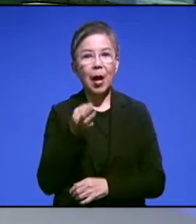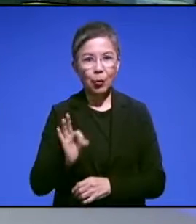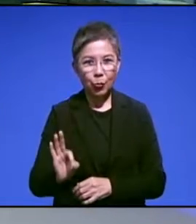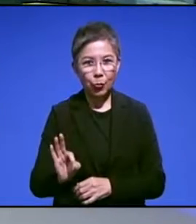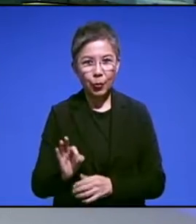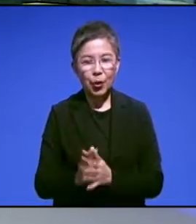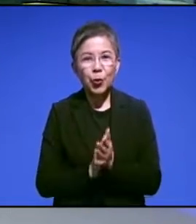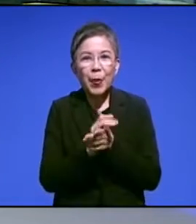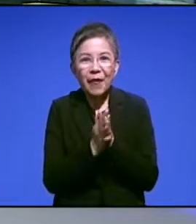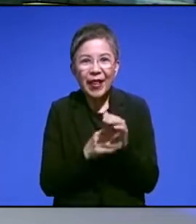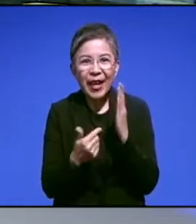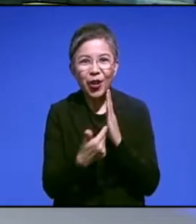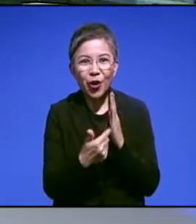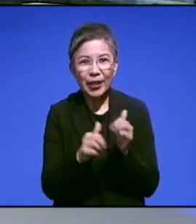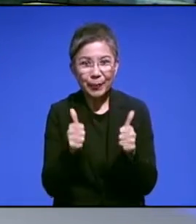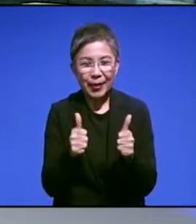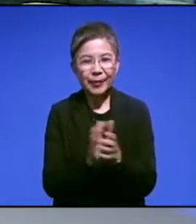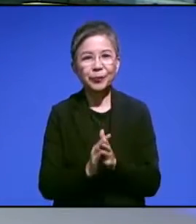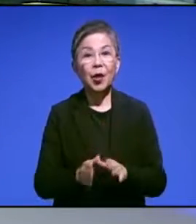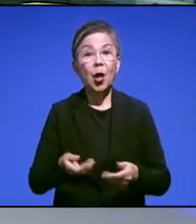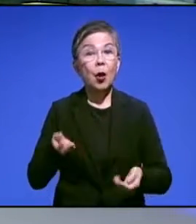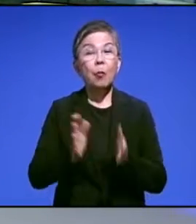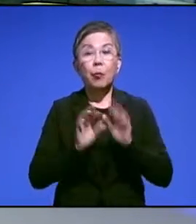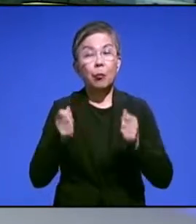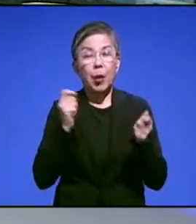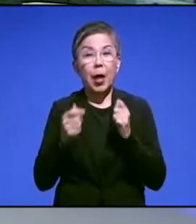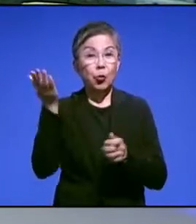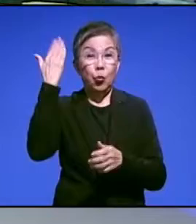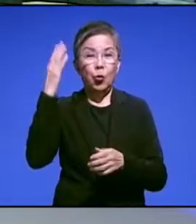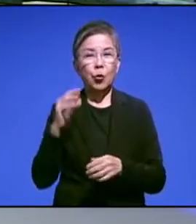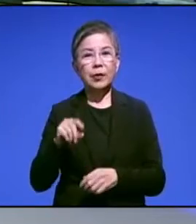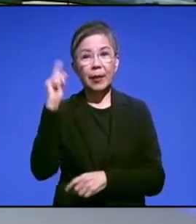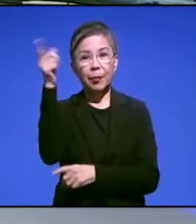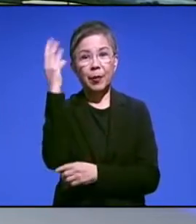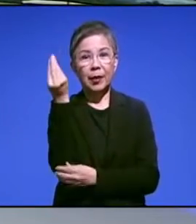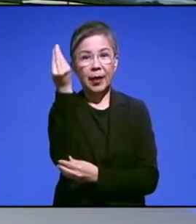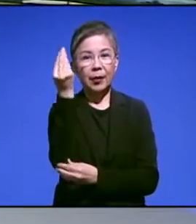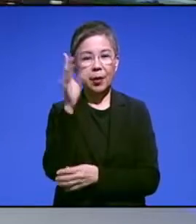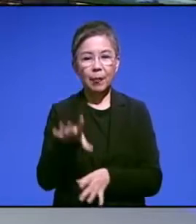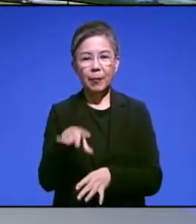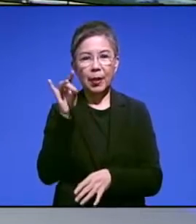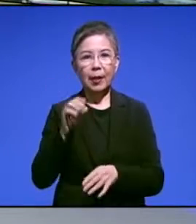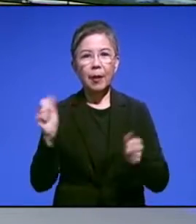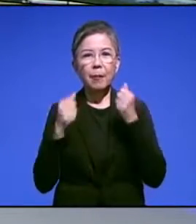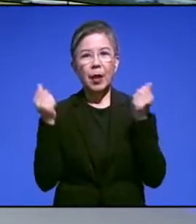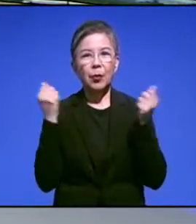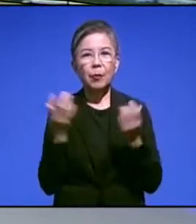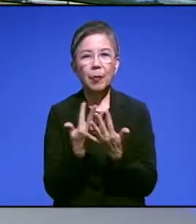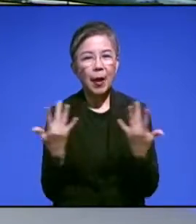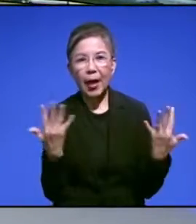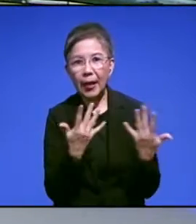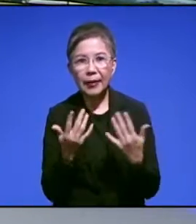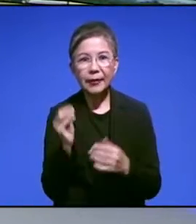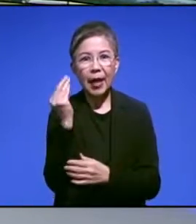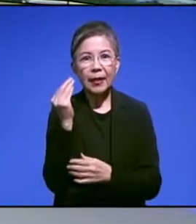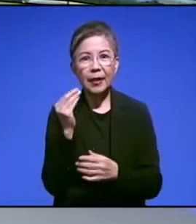untuk memanfaatkan teknologi. Berbeda dari perayaan sebelumnya, Pemprov DKI Jakarta memilih untuk tidak merayakan hari ulang tahun Jakarta